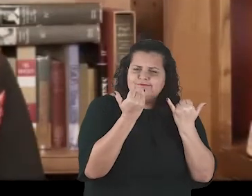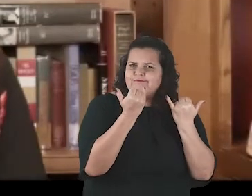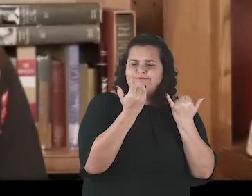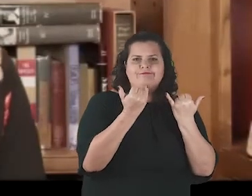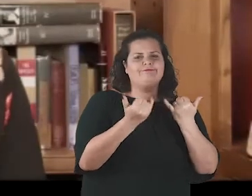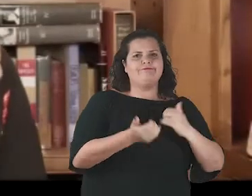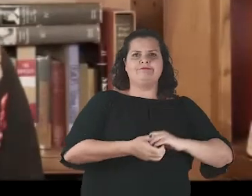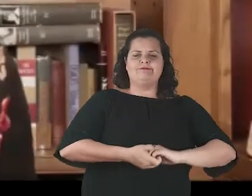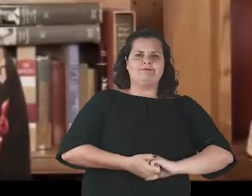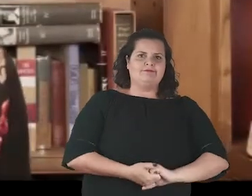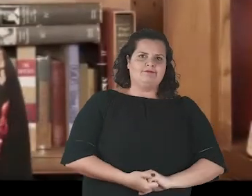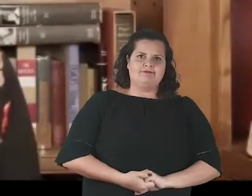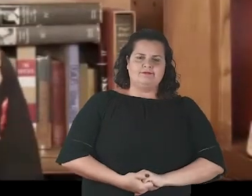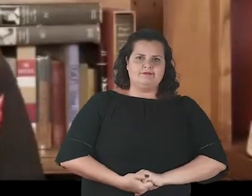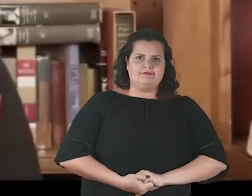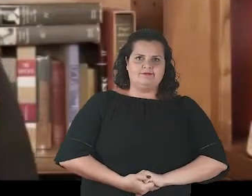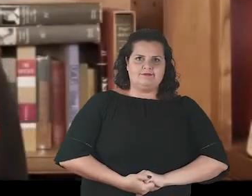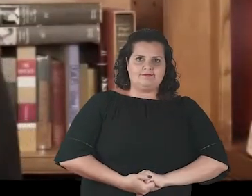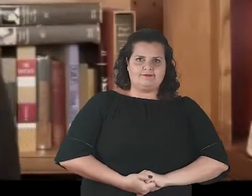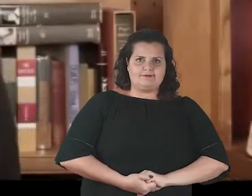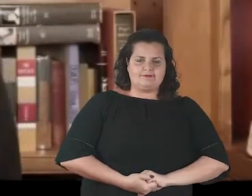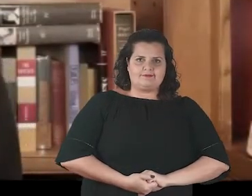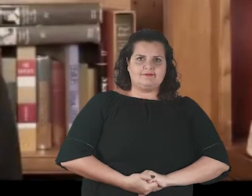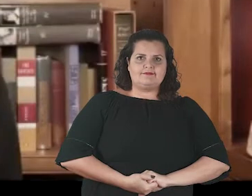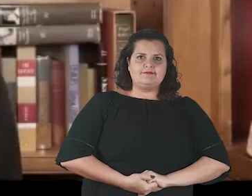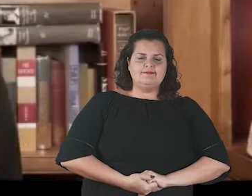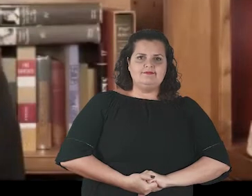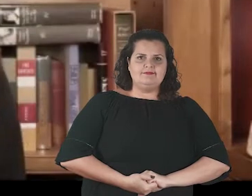and voracious state.